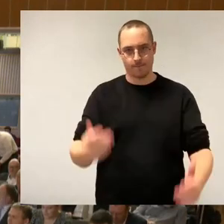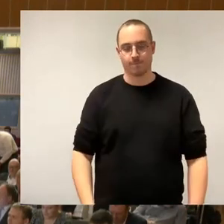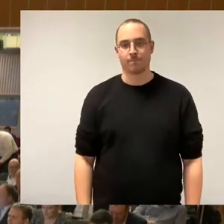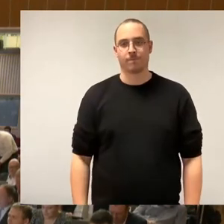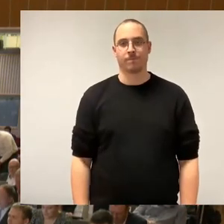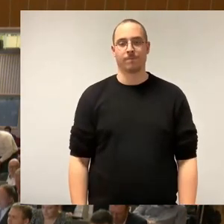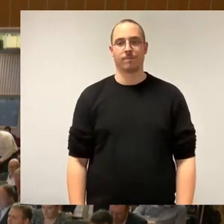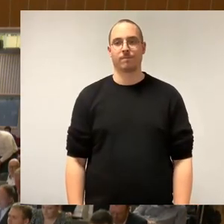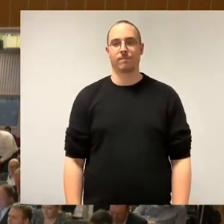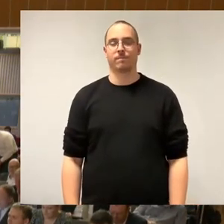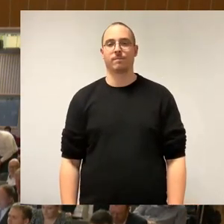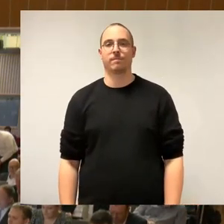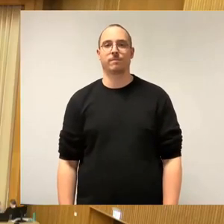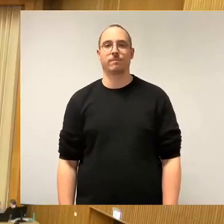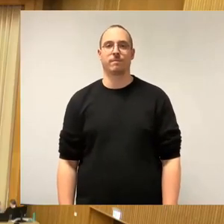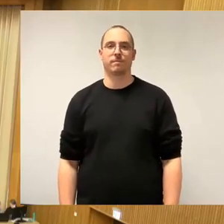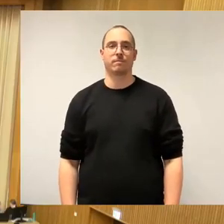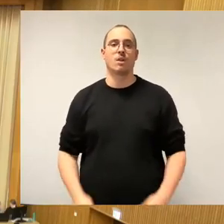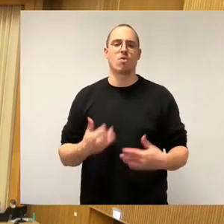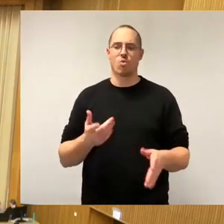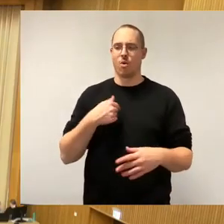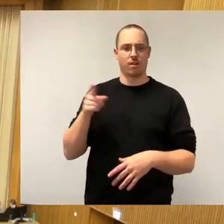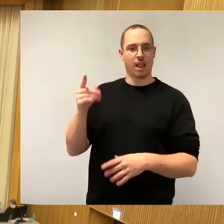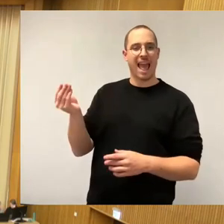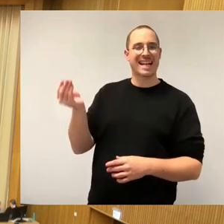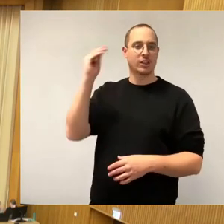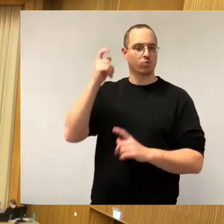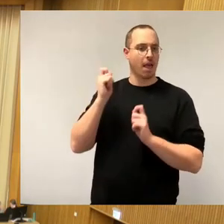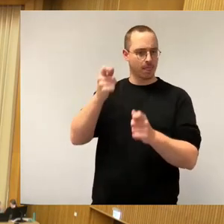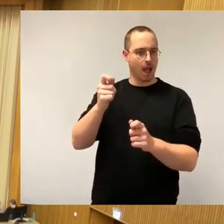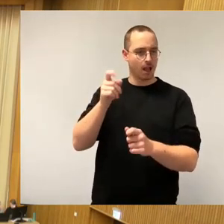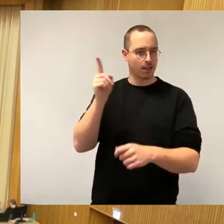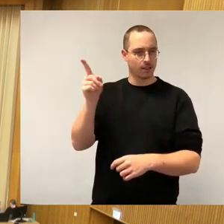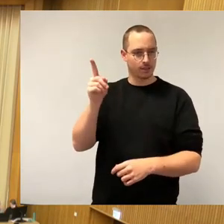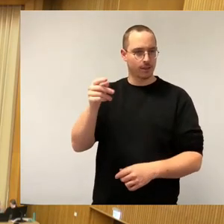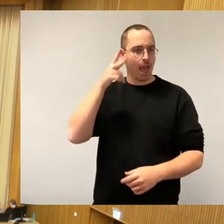So, dann habe ich einen Ergänzungsantrag, der jetzt eingebracht werden könnte. Bitte schön, Herr Genschmer.